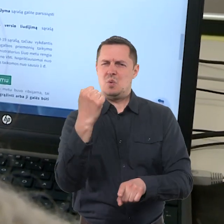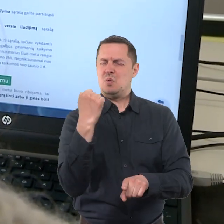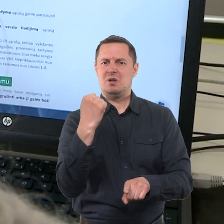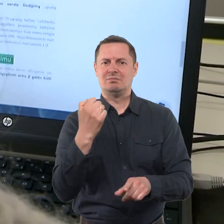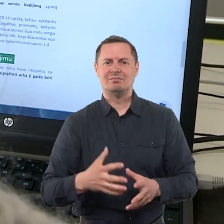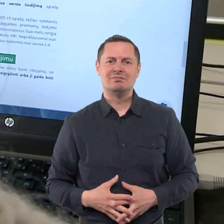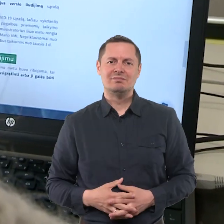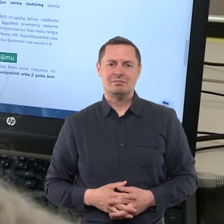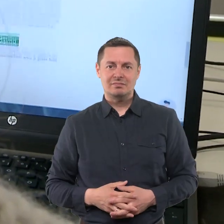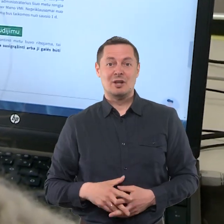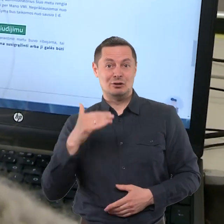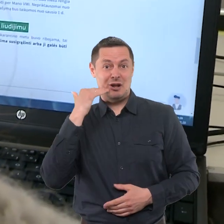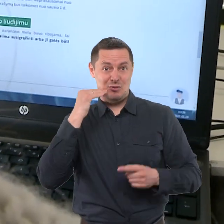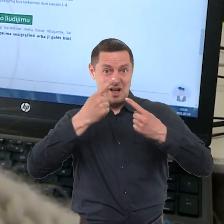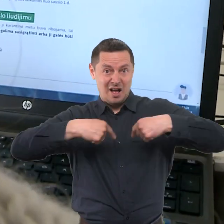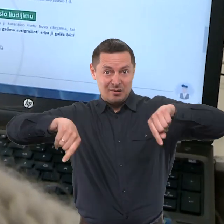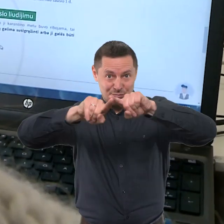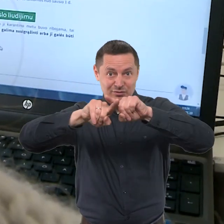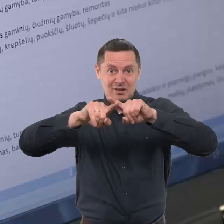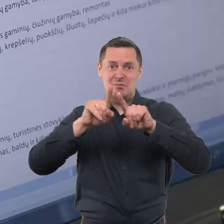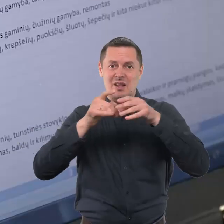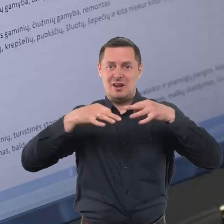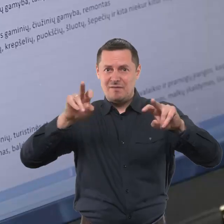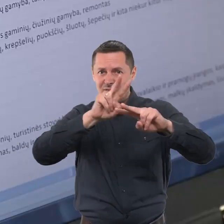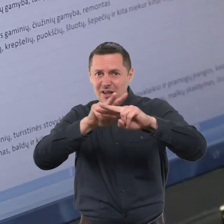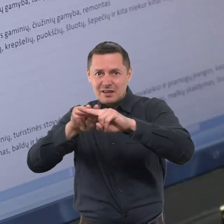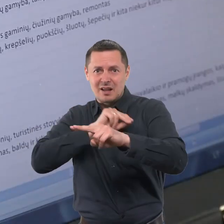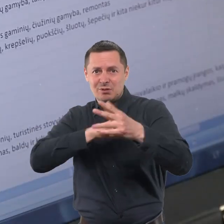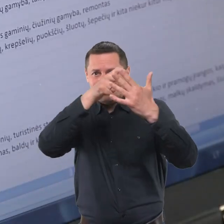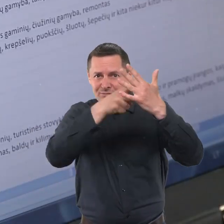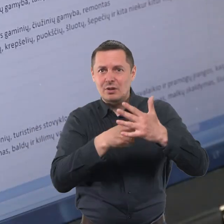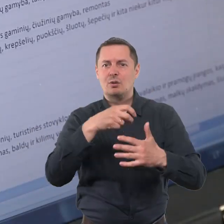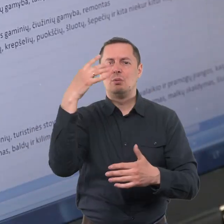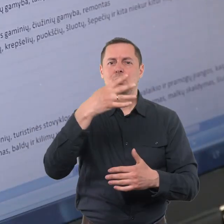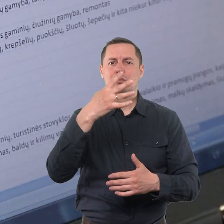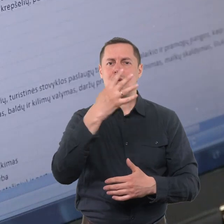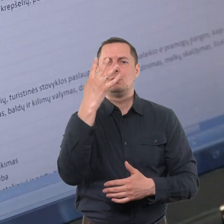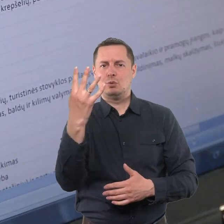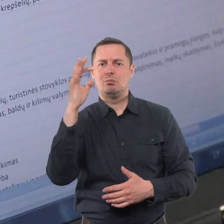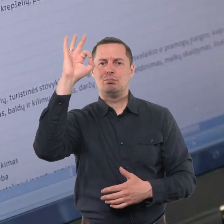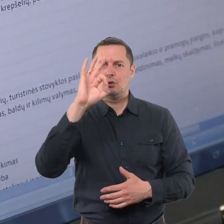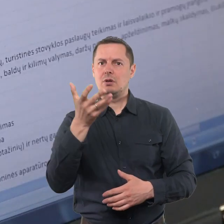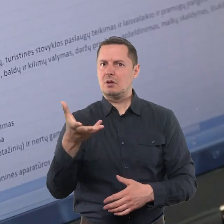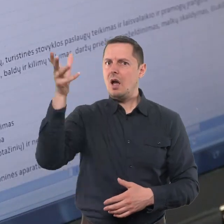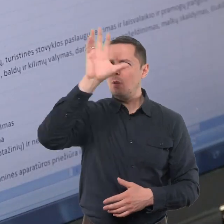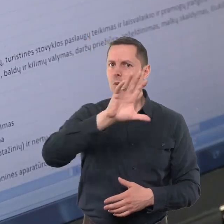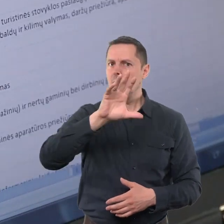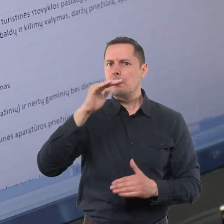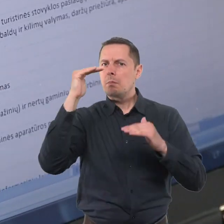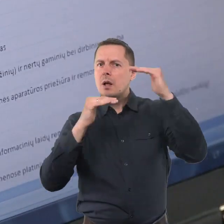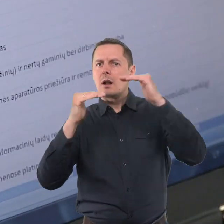šiūlių apskritėje laisvų darbo vietų terminuotiems darbams registravo 44 procentais daugiau nei vasarį,